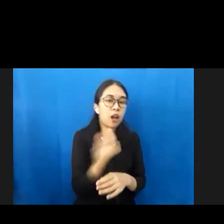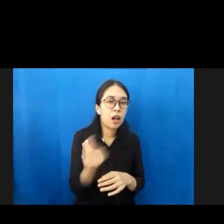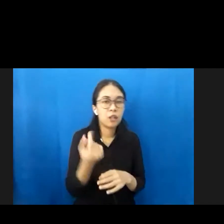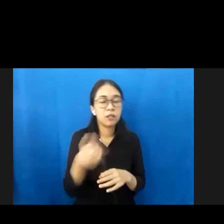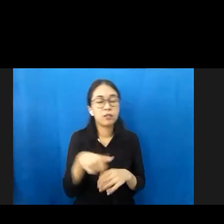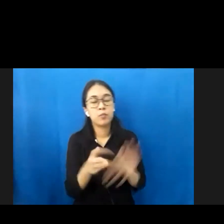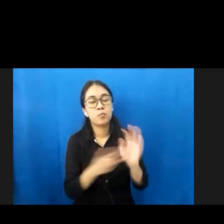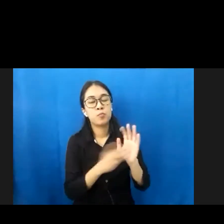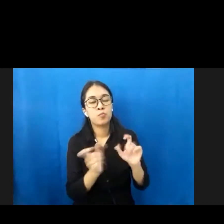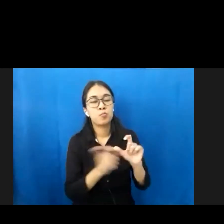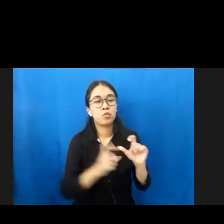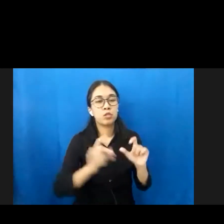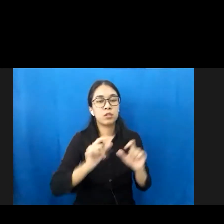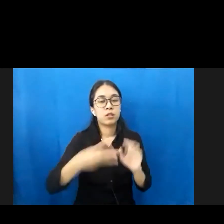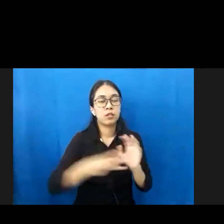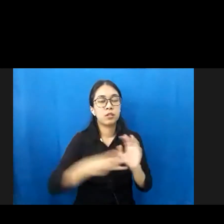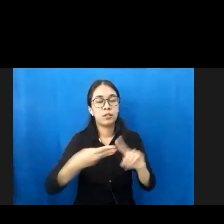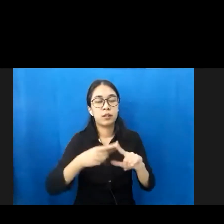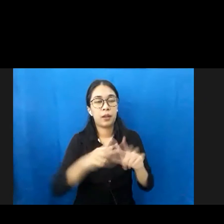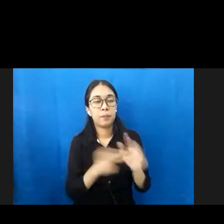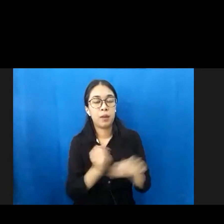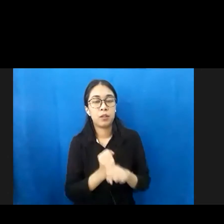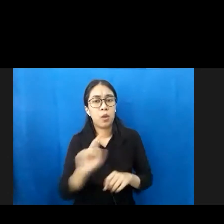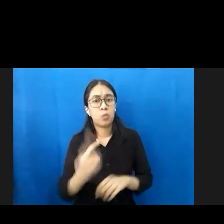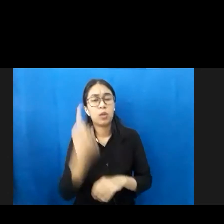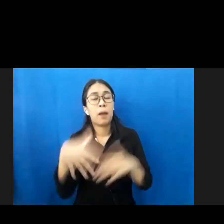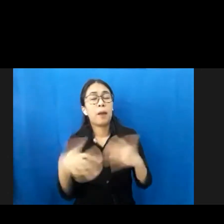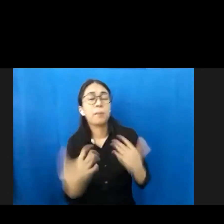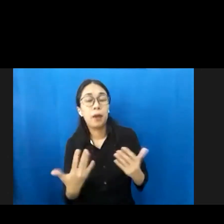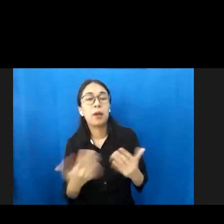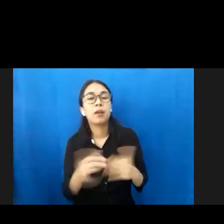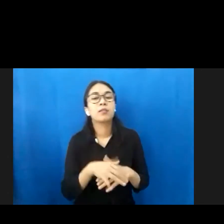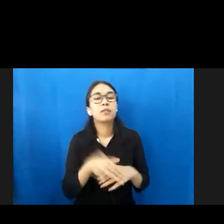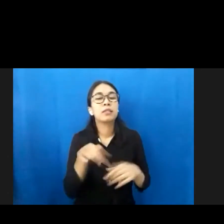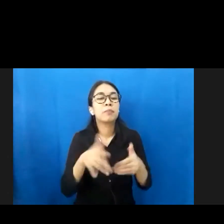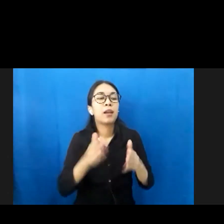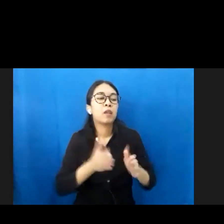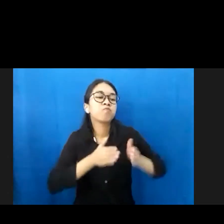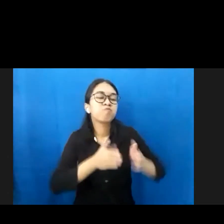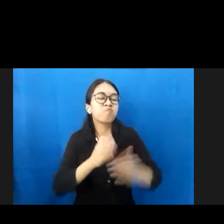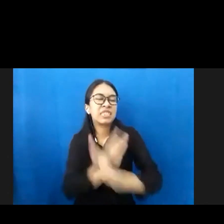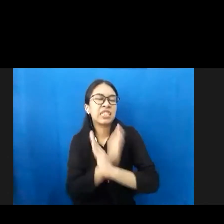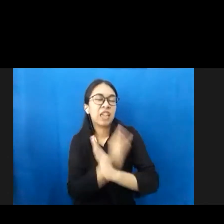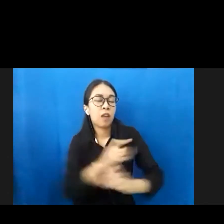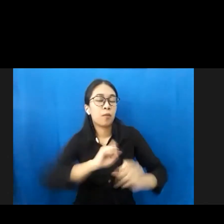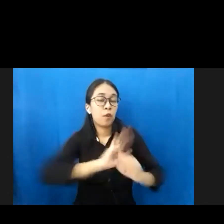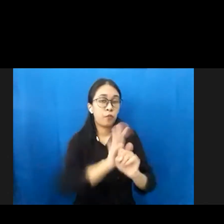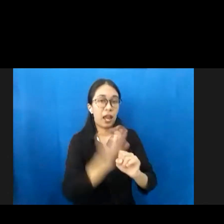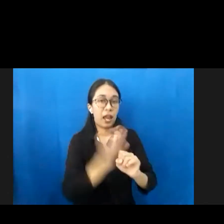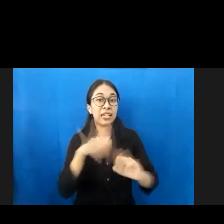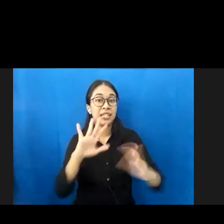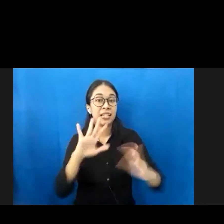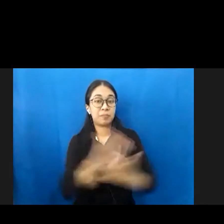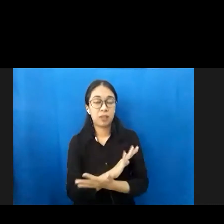pengalokasian anggaran pembangunan masih tetap memprioritaskan upaya penanggulangan COVID-19. Karenanya dalam kesempatan Hari Anak Nasional ini,